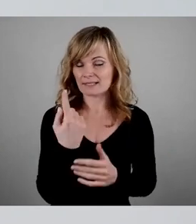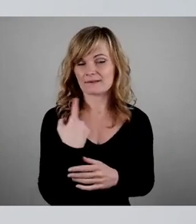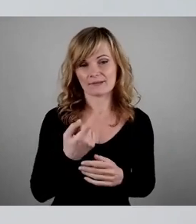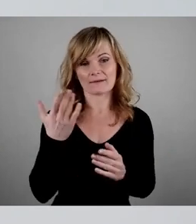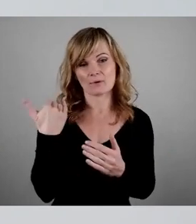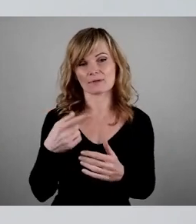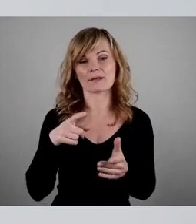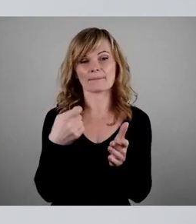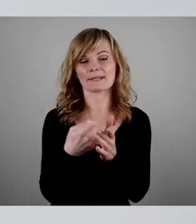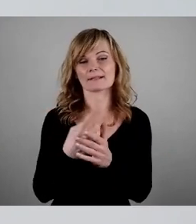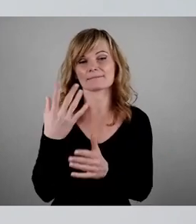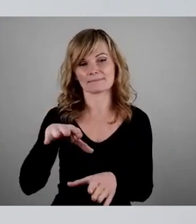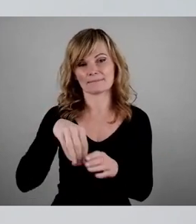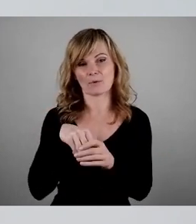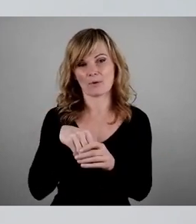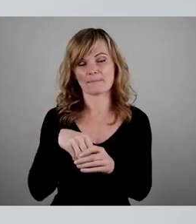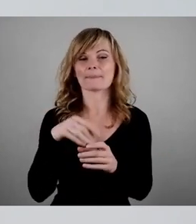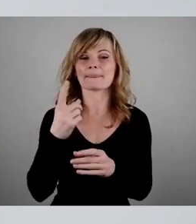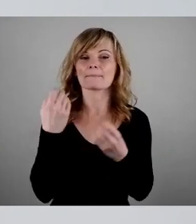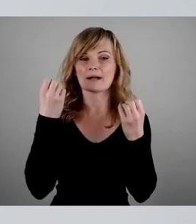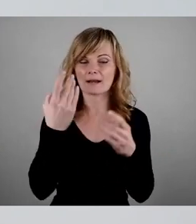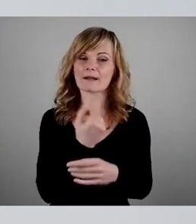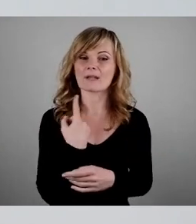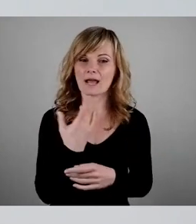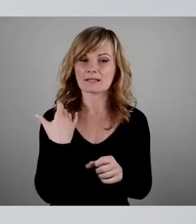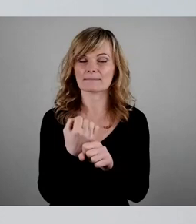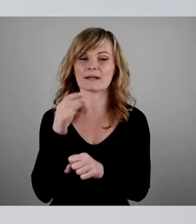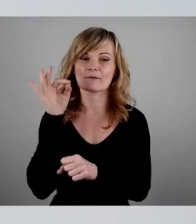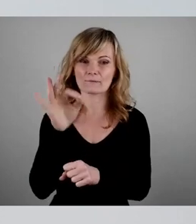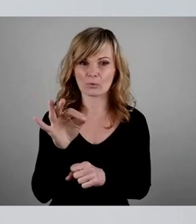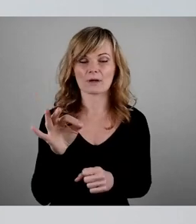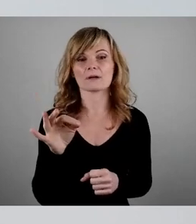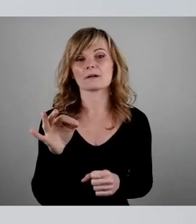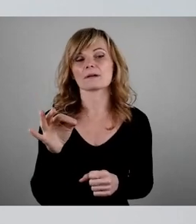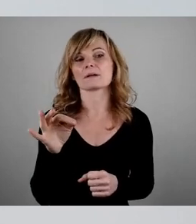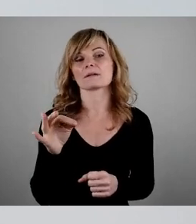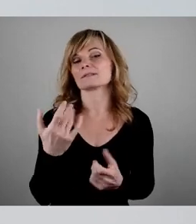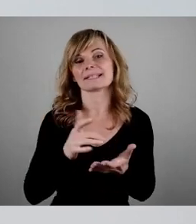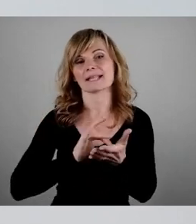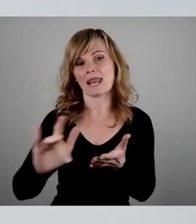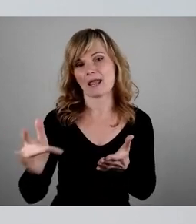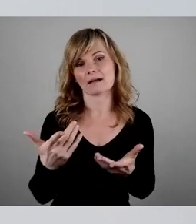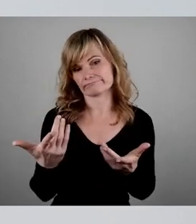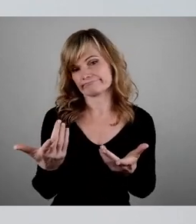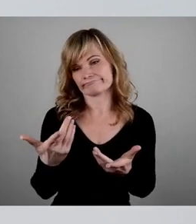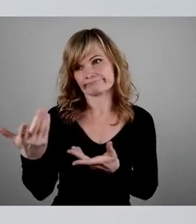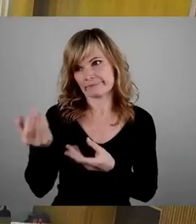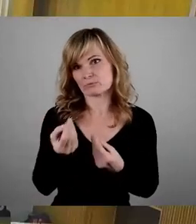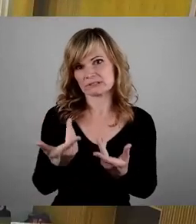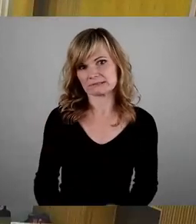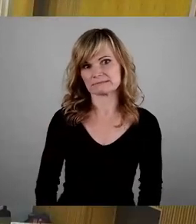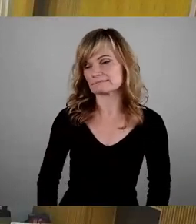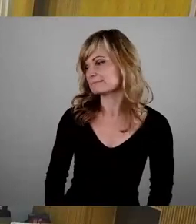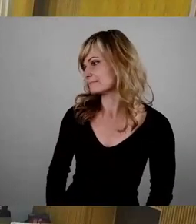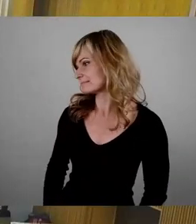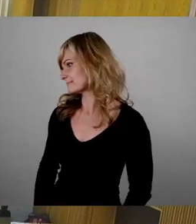partizipieren. Aber natürlich tun wir alles dafür, dass wir nicht leer ausgehen. Okay, jetzt hatte